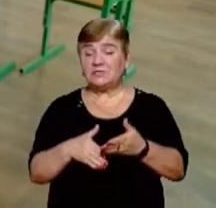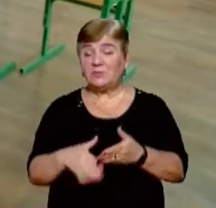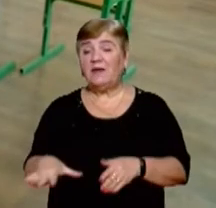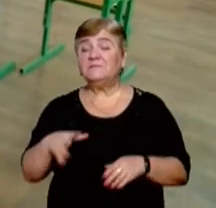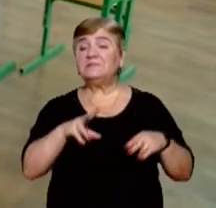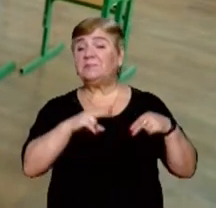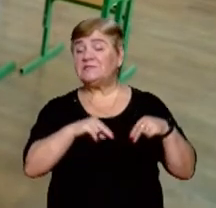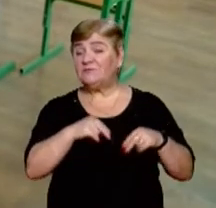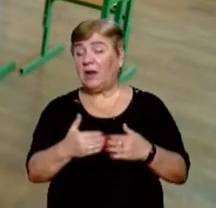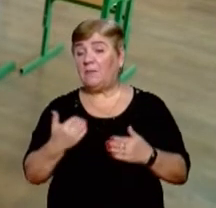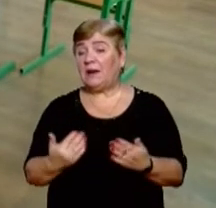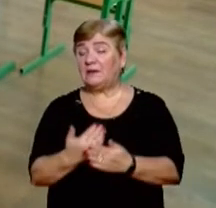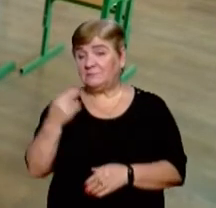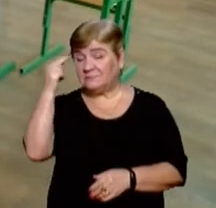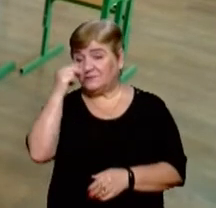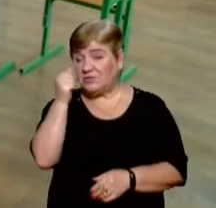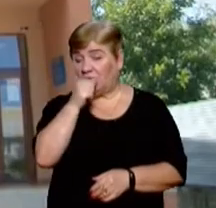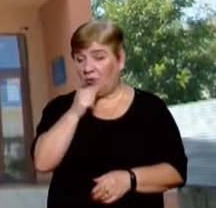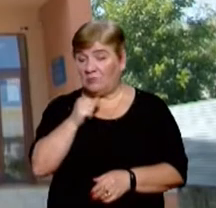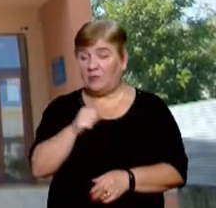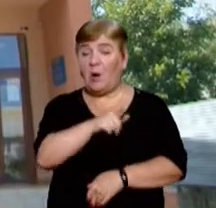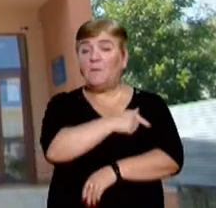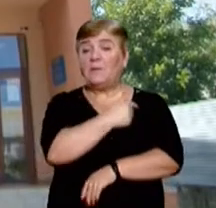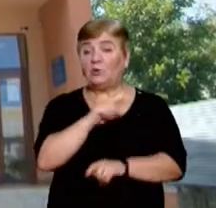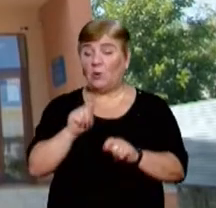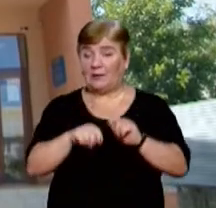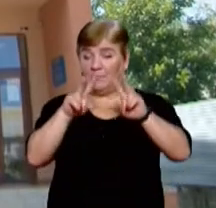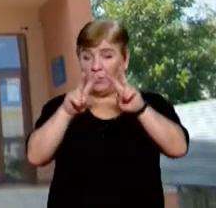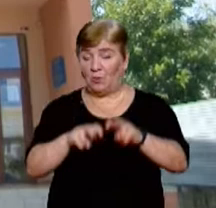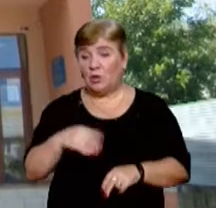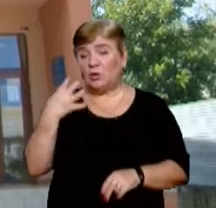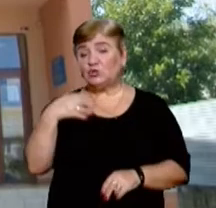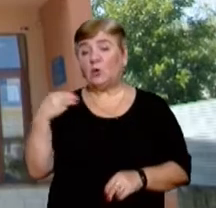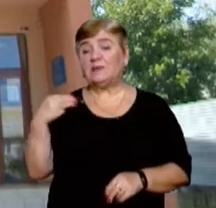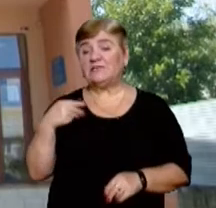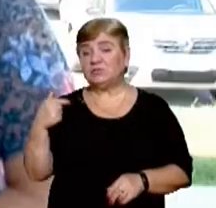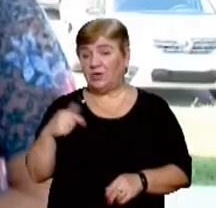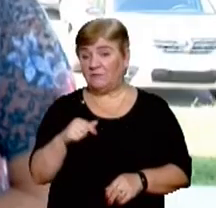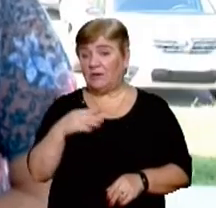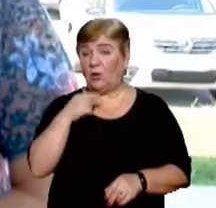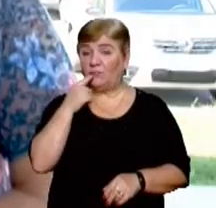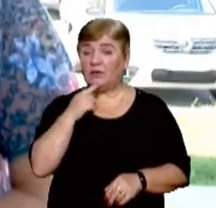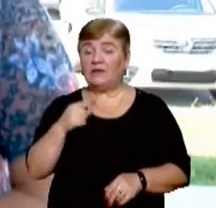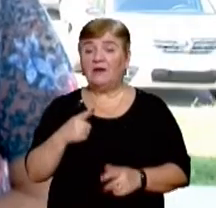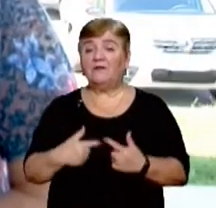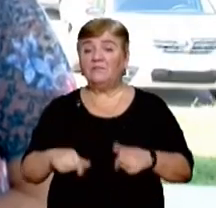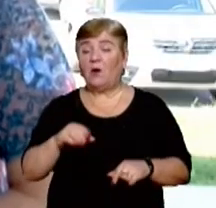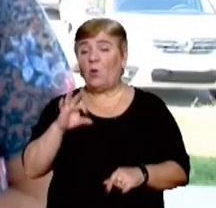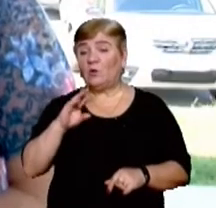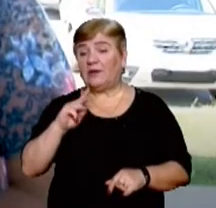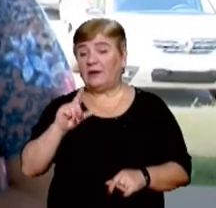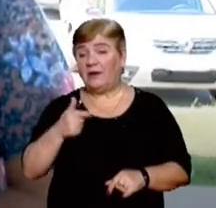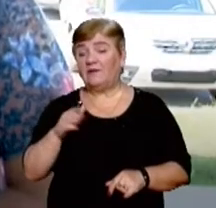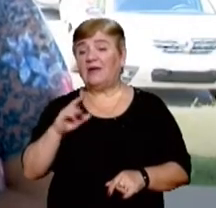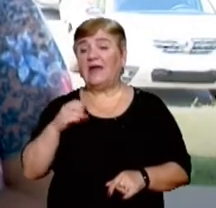працівники шкіл перед початком навчального року проходять медогляд. На це виділили 40 тисяч гривень, каже начальниця відділу освіти Баранинської ОТГ